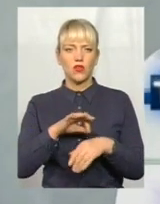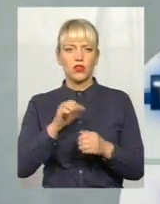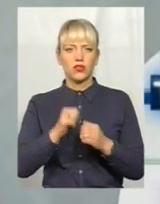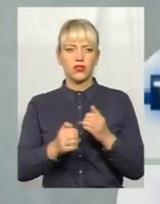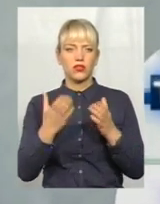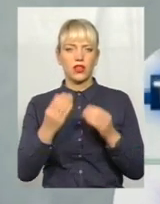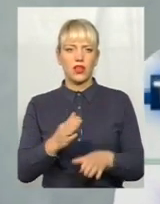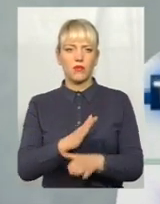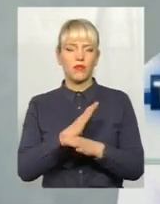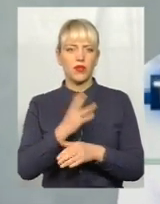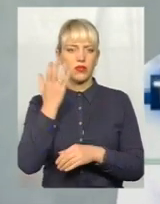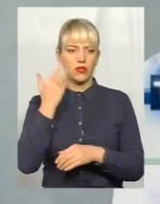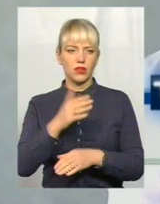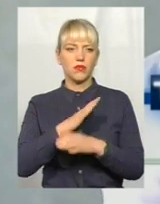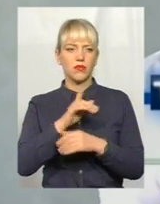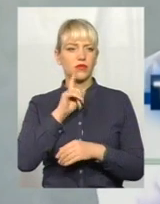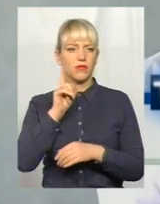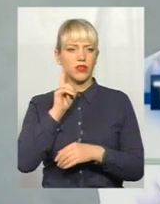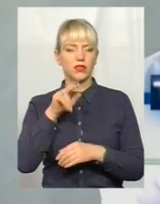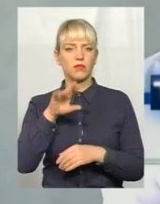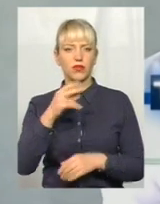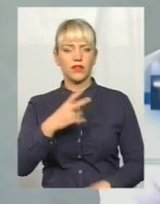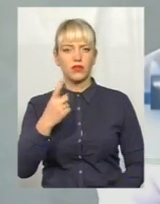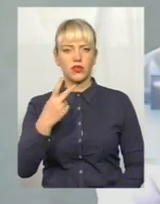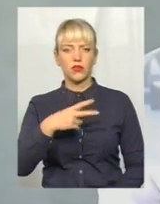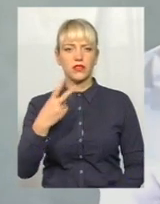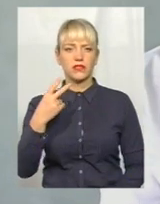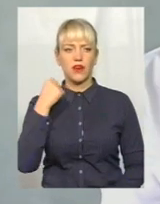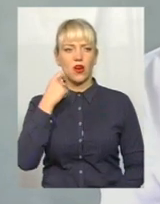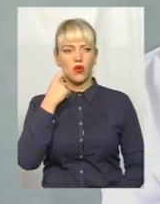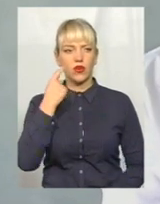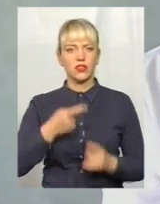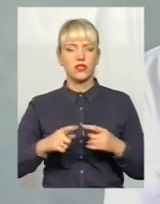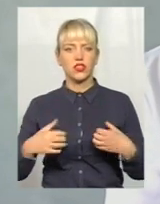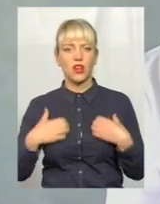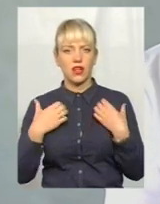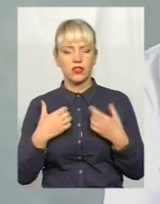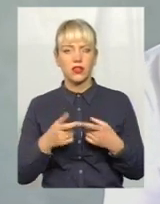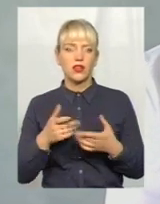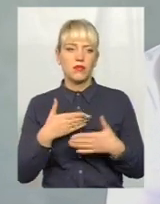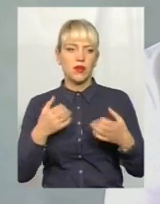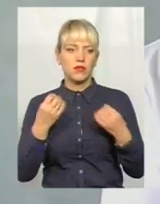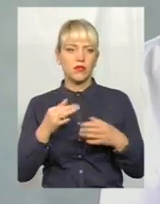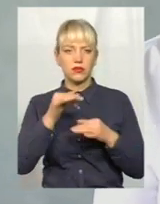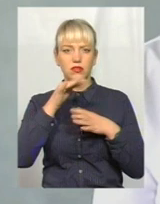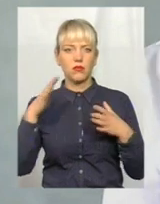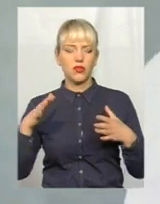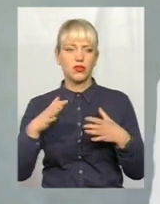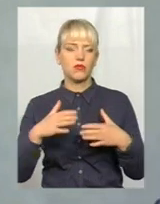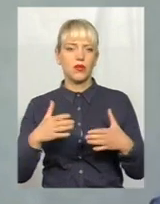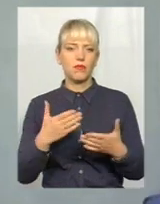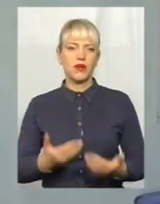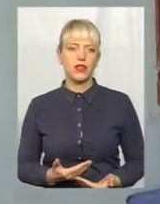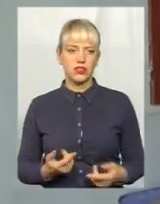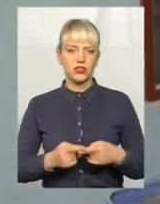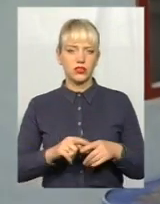щодня. І коли помирають молоді по 21-22 роки – це жах. Ми просто не можемо пережити